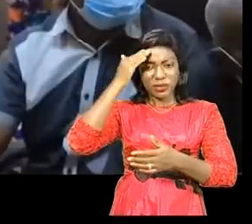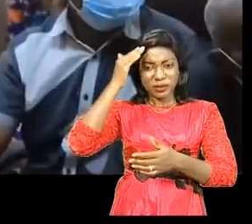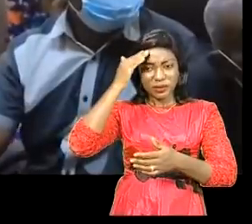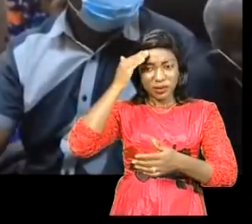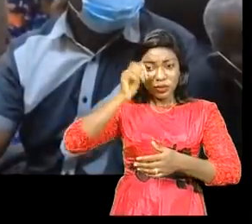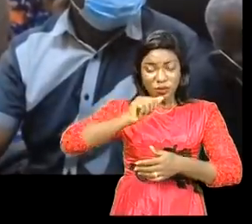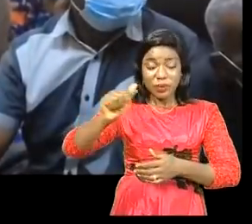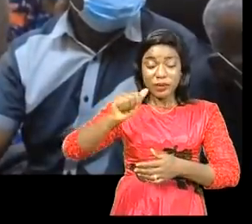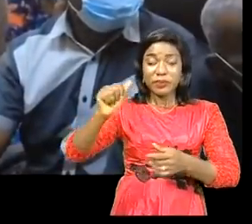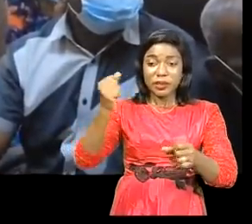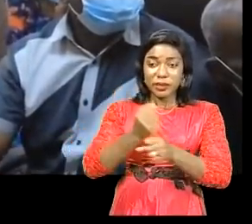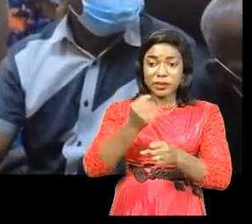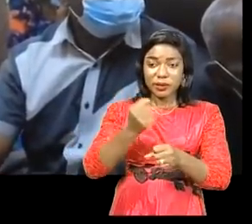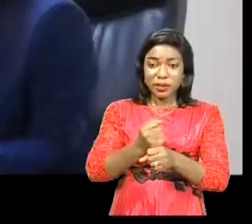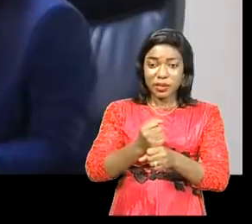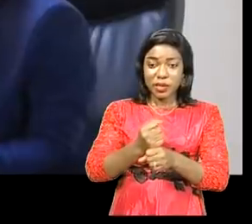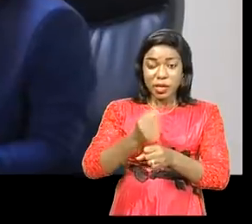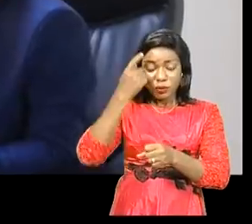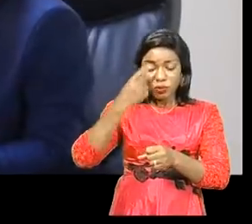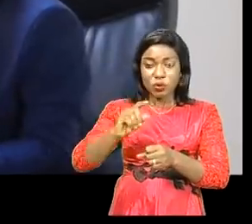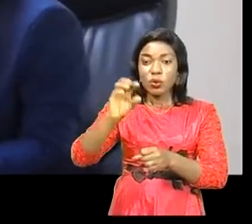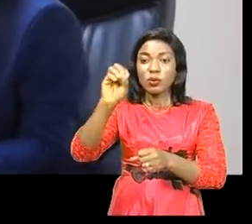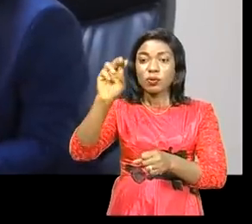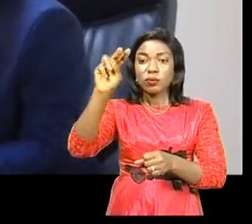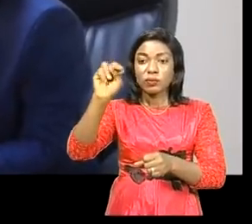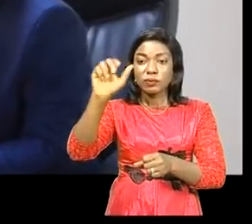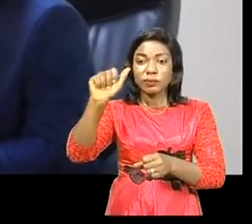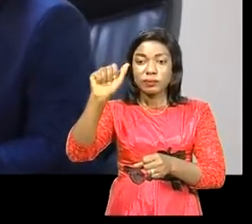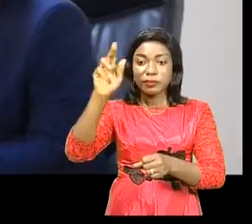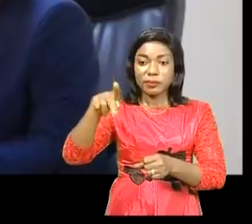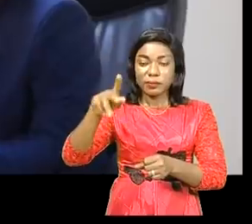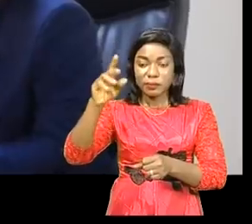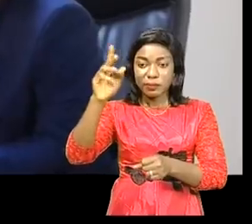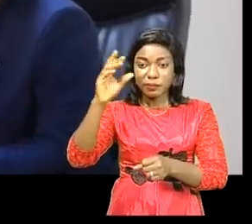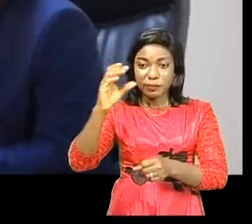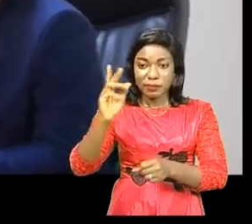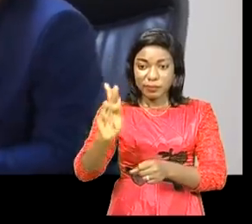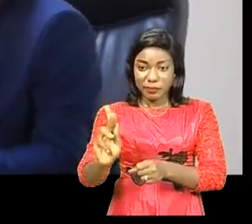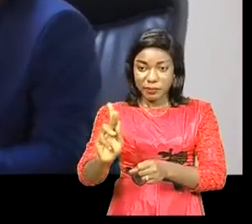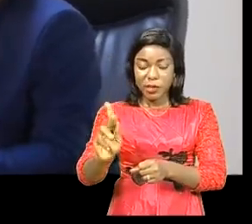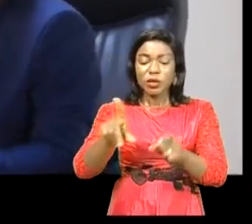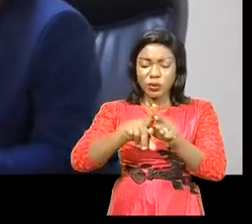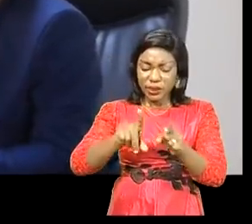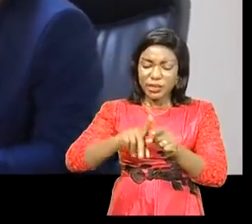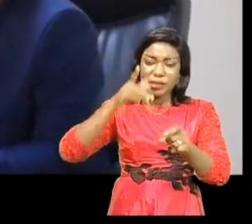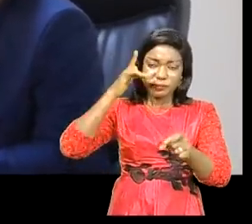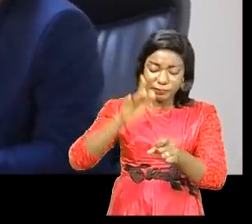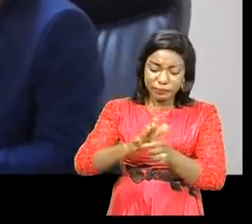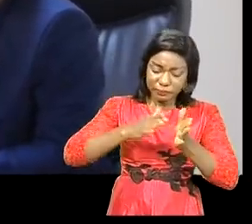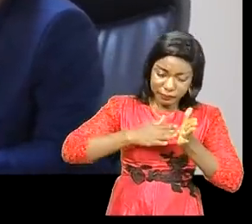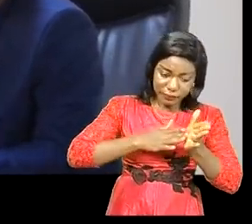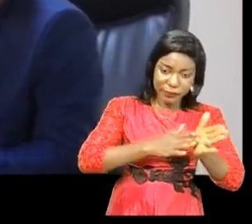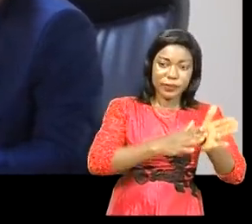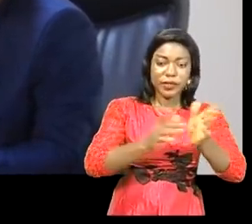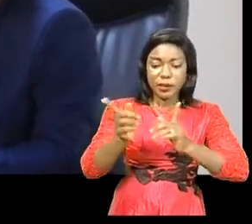socioprofessionnelle de cet office, le ministre de l'Agriculture, Désirine Zingabirianz, avait promis de poursuivre les pourparlers